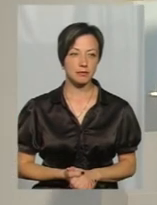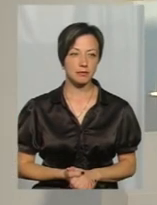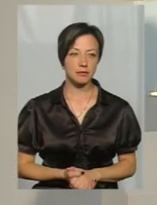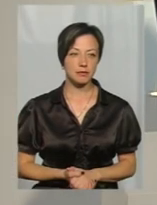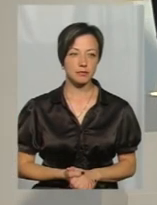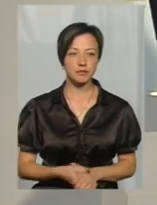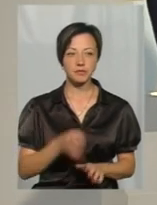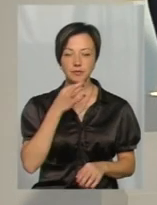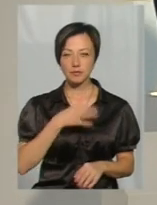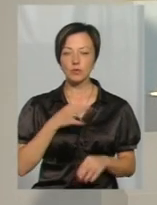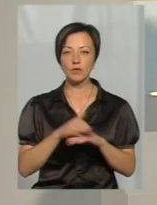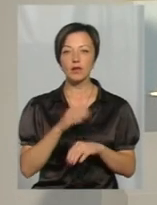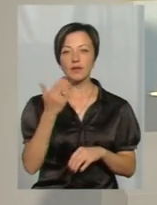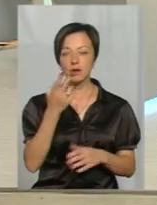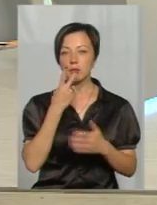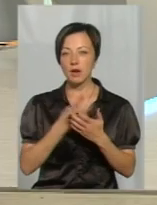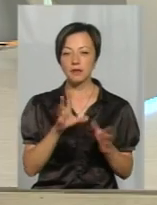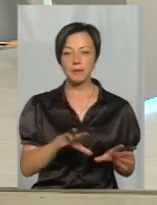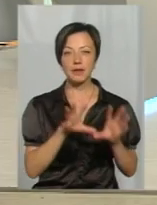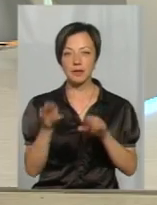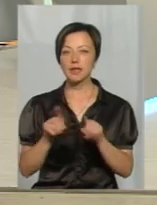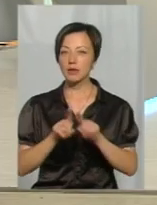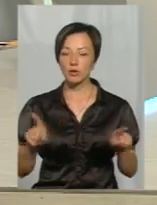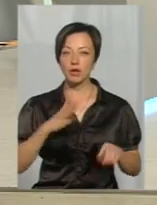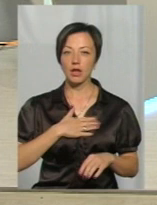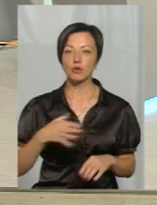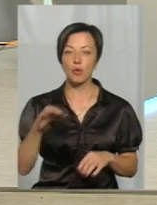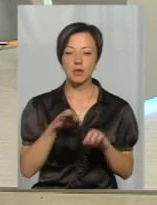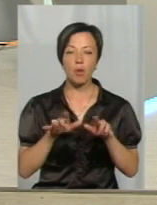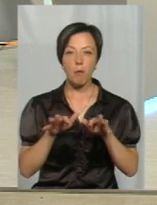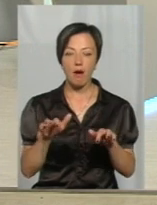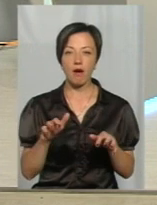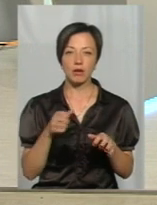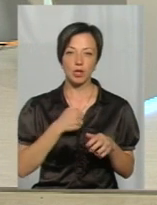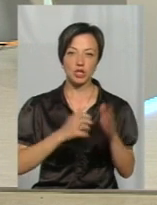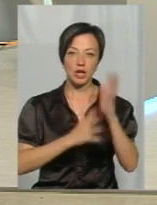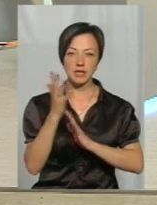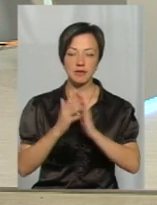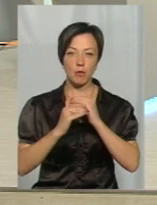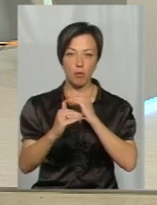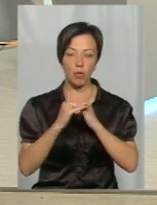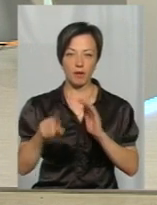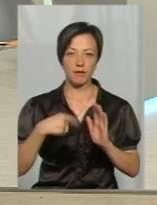Скажіть, будь ласка, чи відзначали ви міграцію нетипових для нашого краю комах до наших лістів і полів?